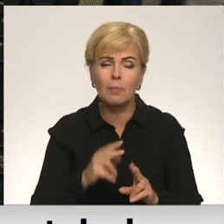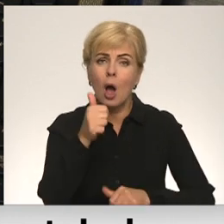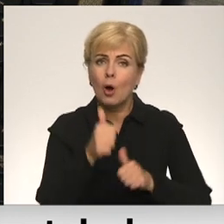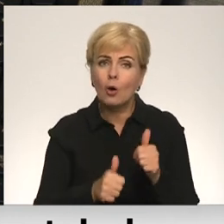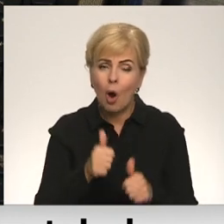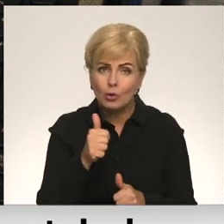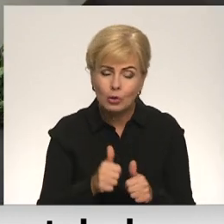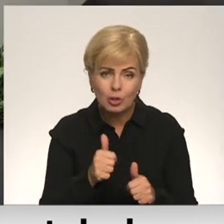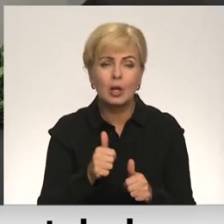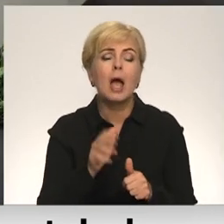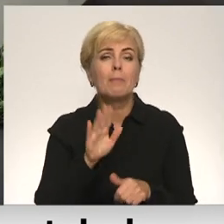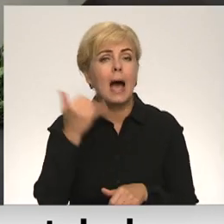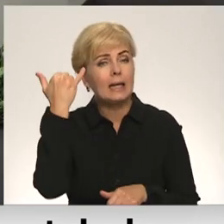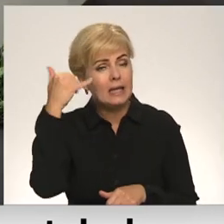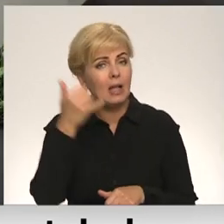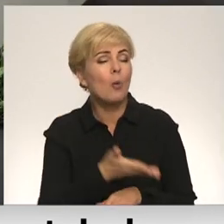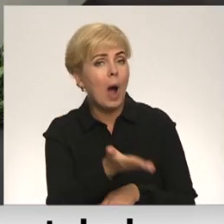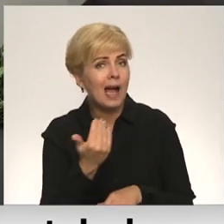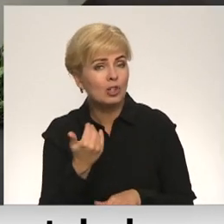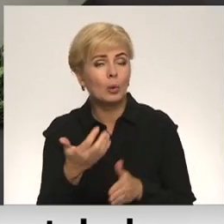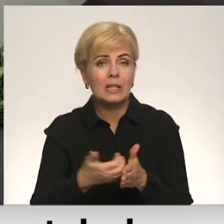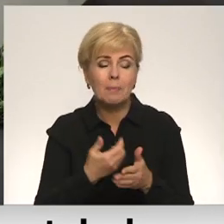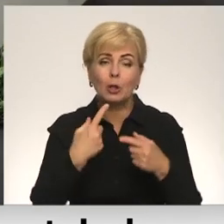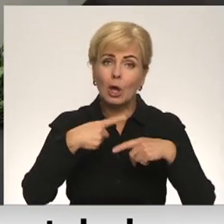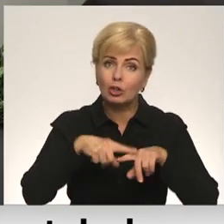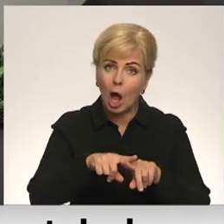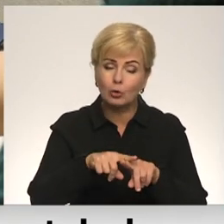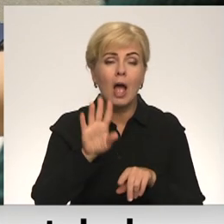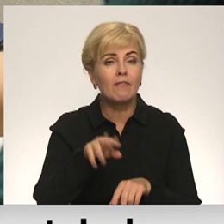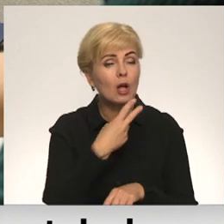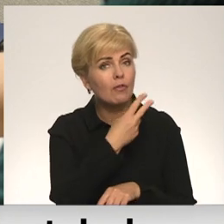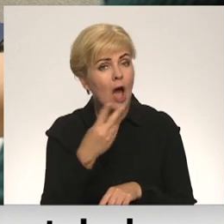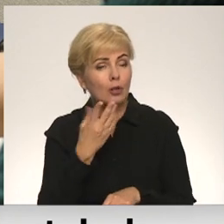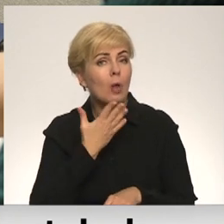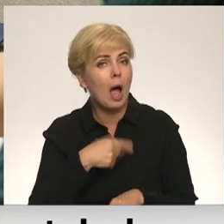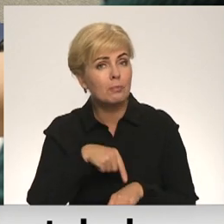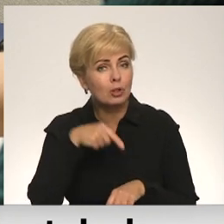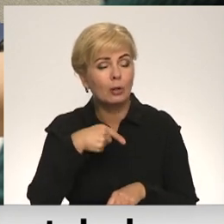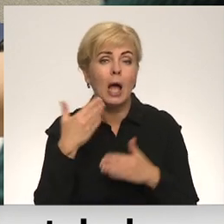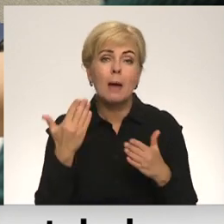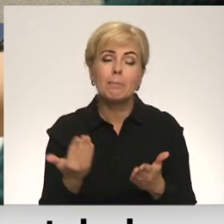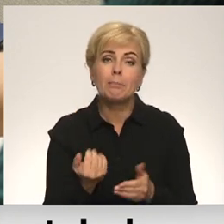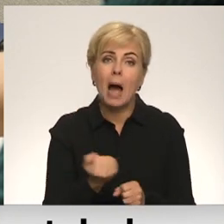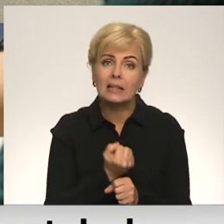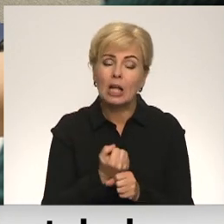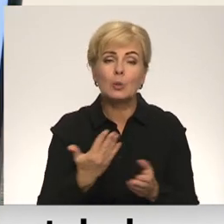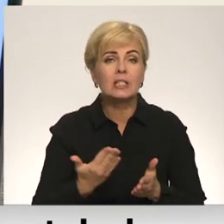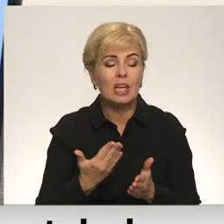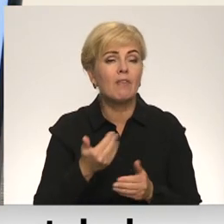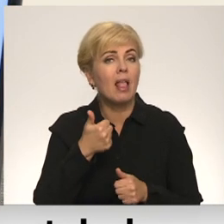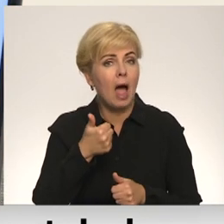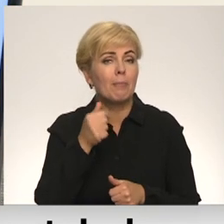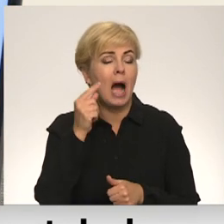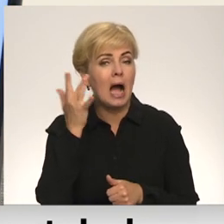Solve for Tomorrow idejas, kas aicināja izmantot tehnoloģijas, lai vairotu labsujot un padarītu dzīvi jākpilnāku. Baltijā